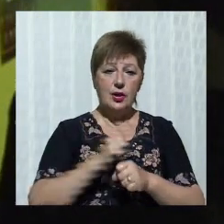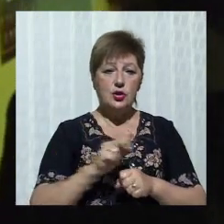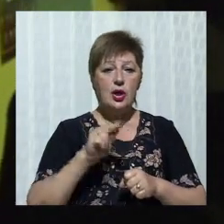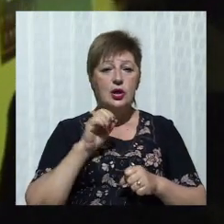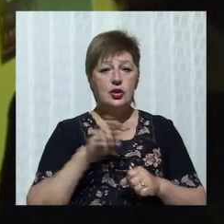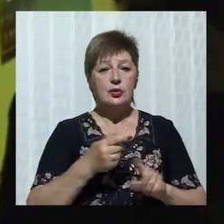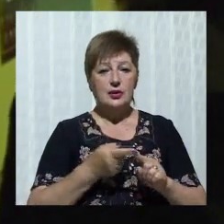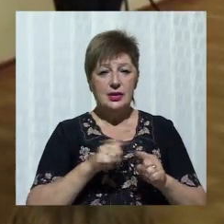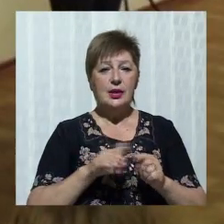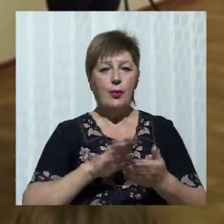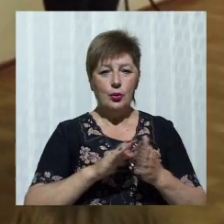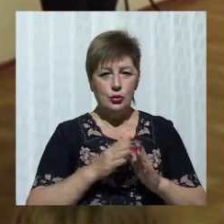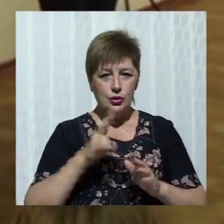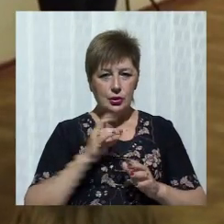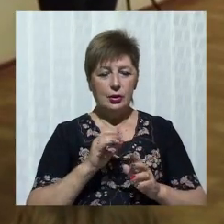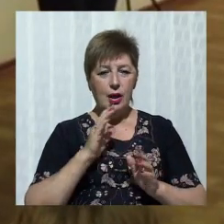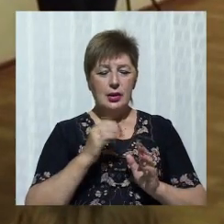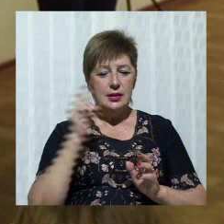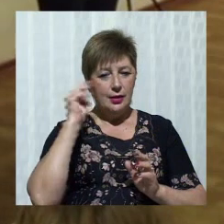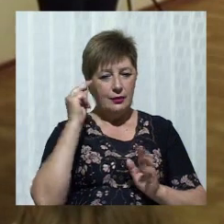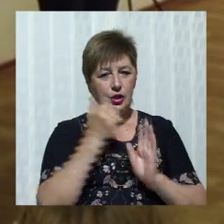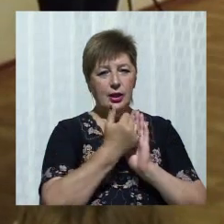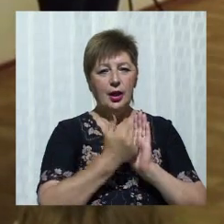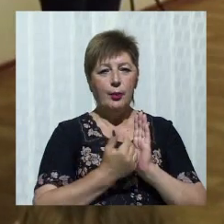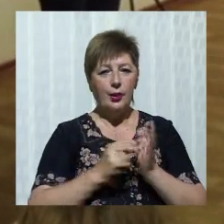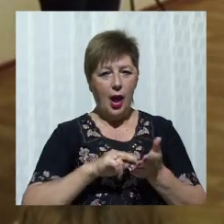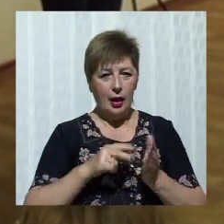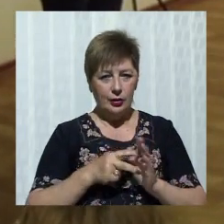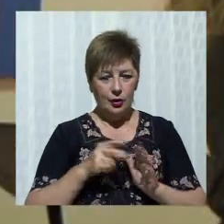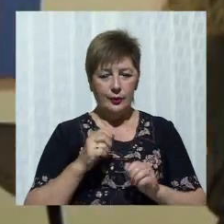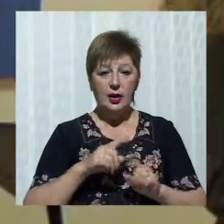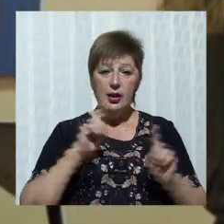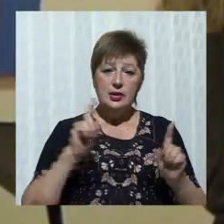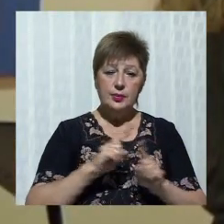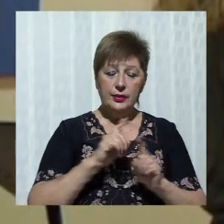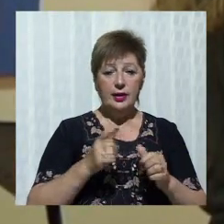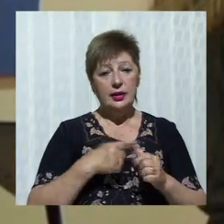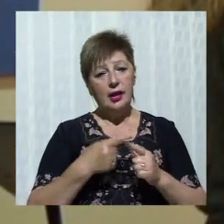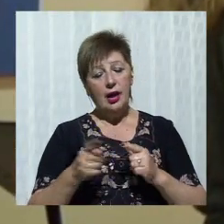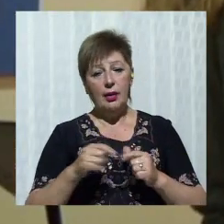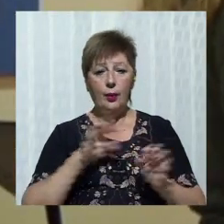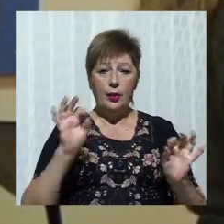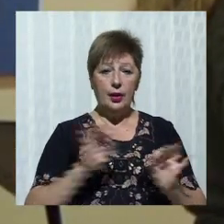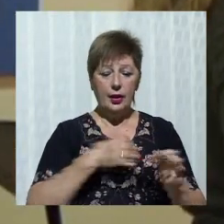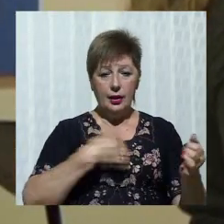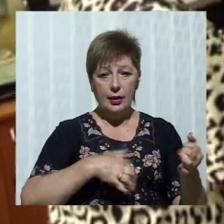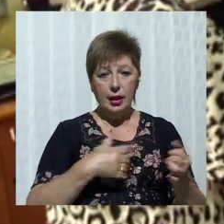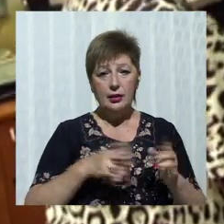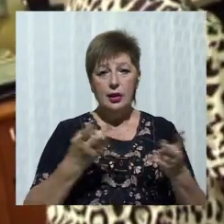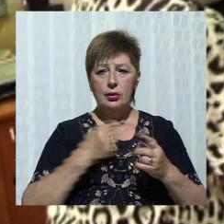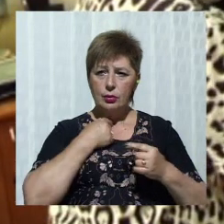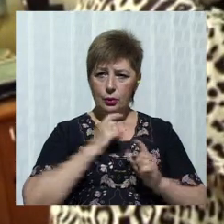за навчальним планом. Крещендо – це музичний термін, який позначає, що співати або грати музичний твір потрібно все голосніше.